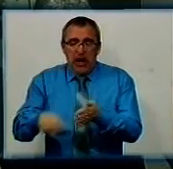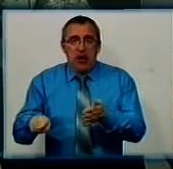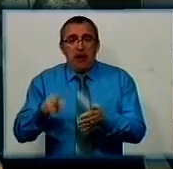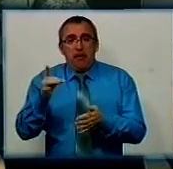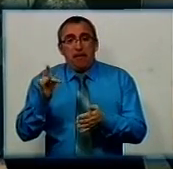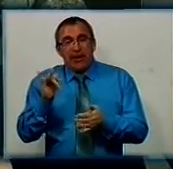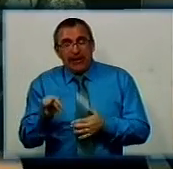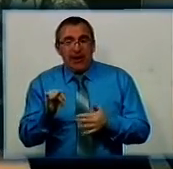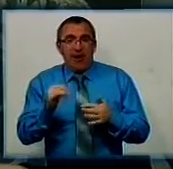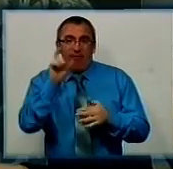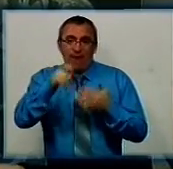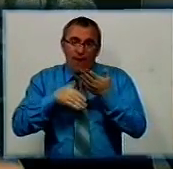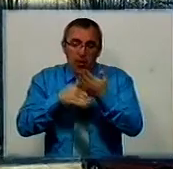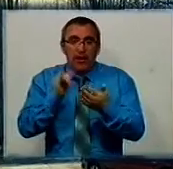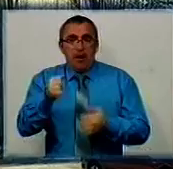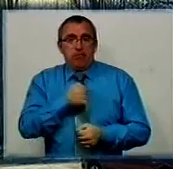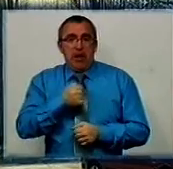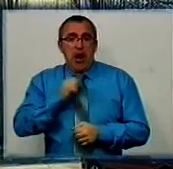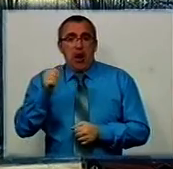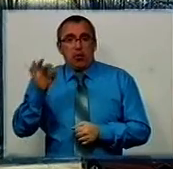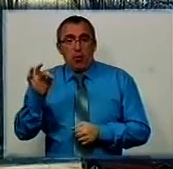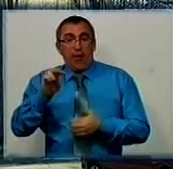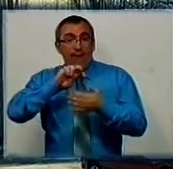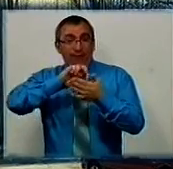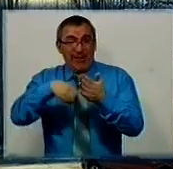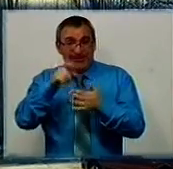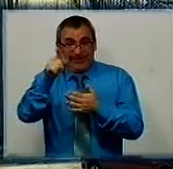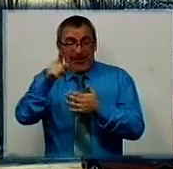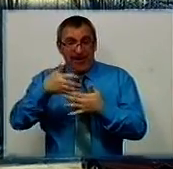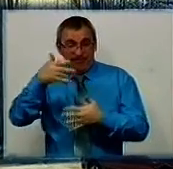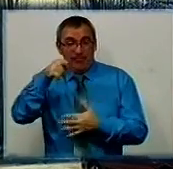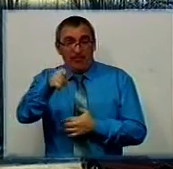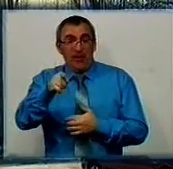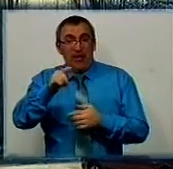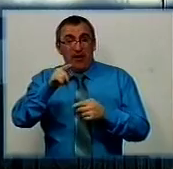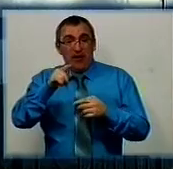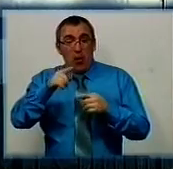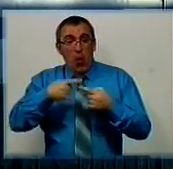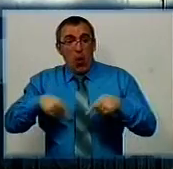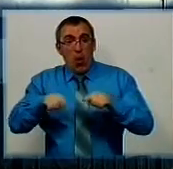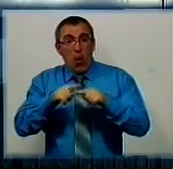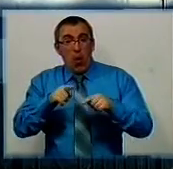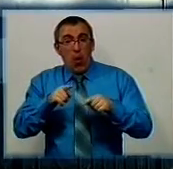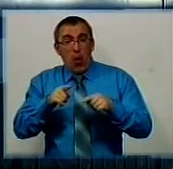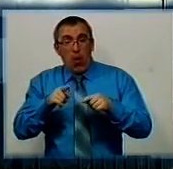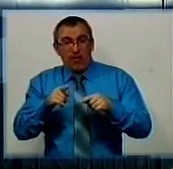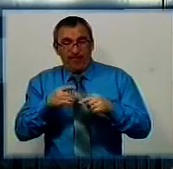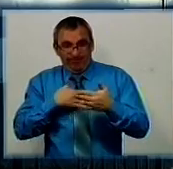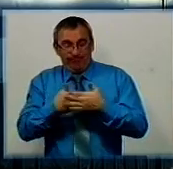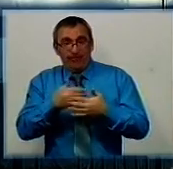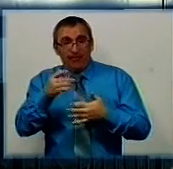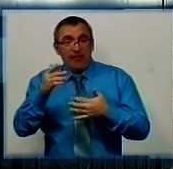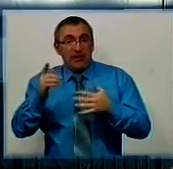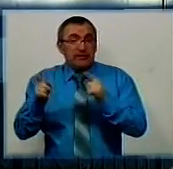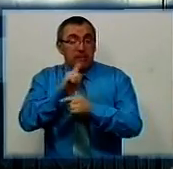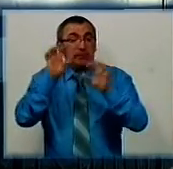волонтерами і перед бійцями АТО. Обласні фіскали інформують, вітчизняним волонтерам і громадським організаціям переживати нічого. Зміни до